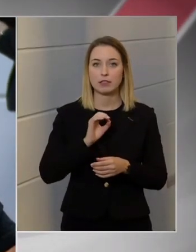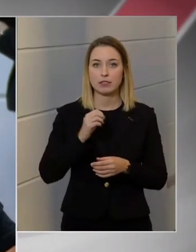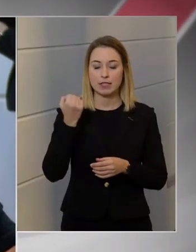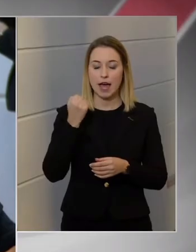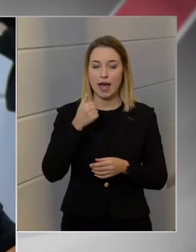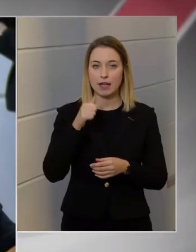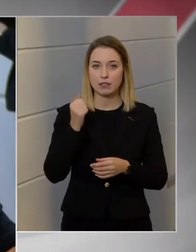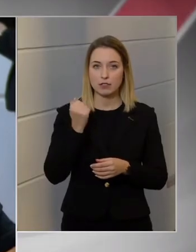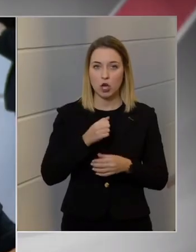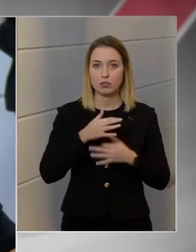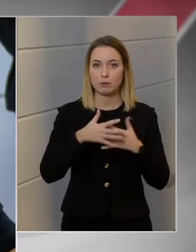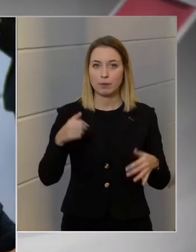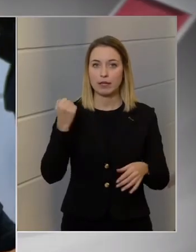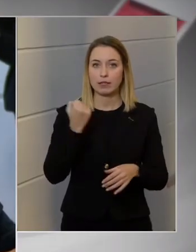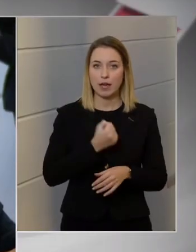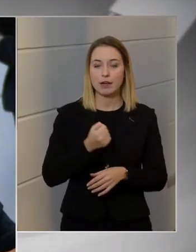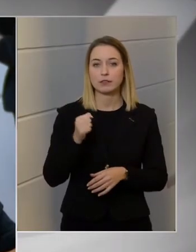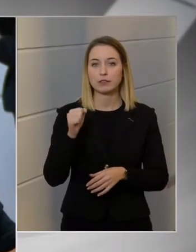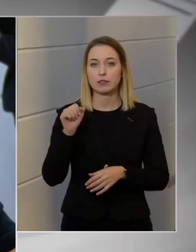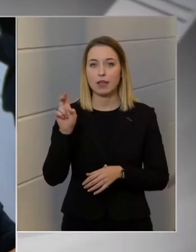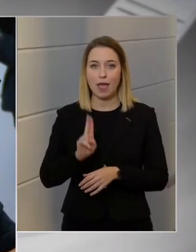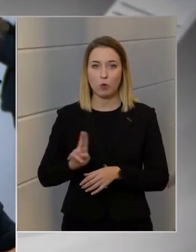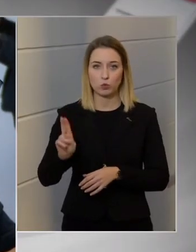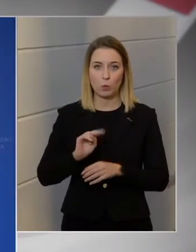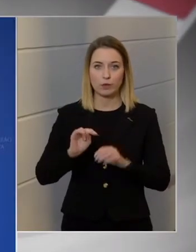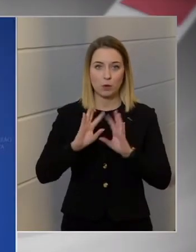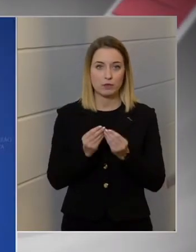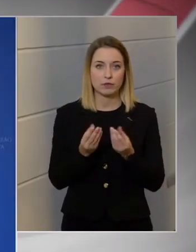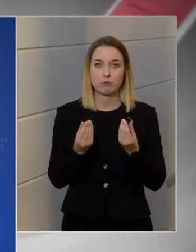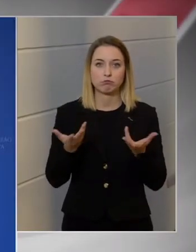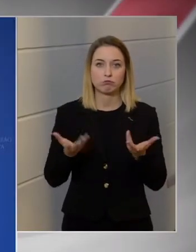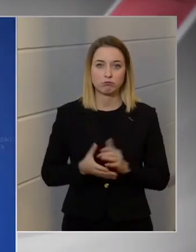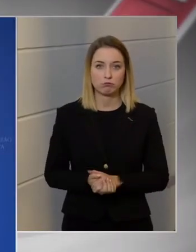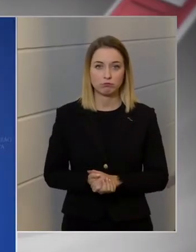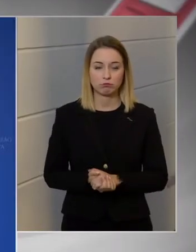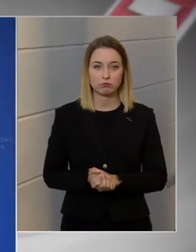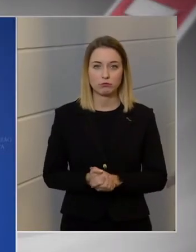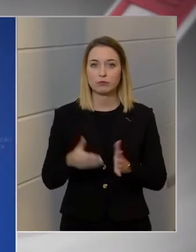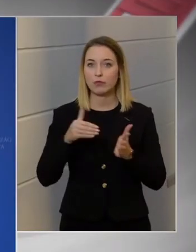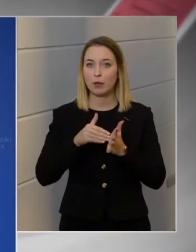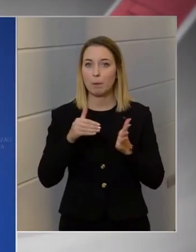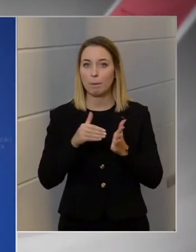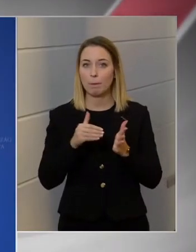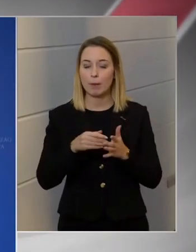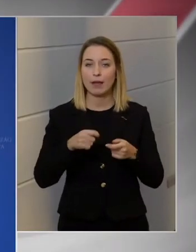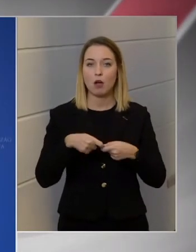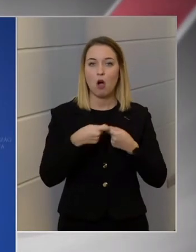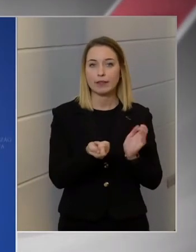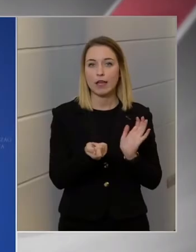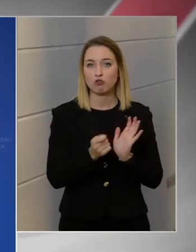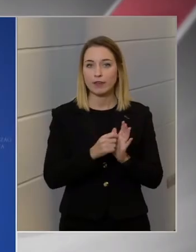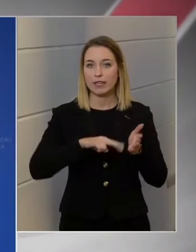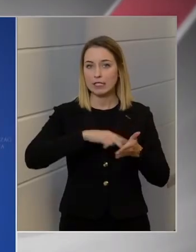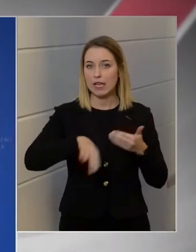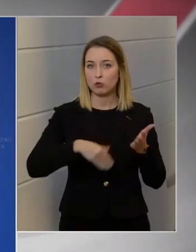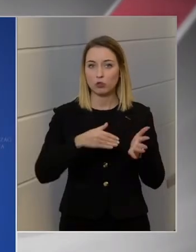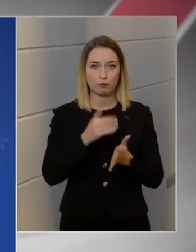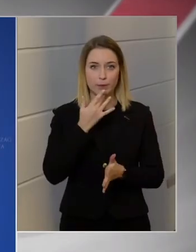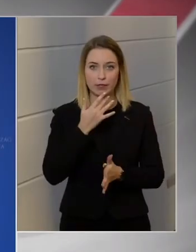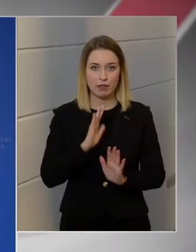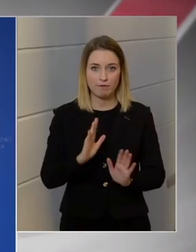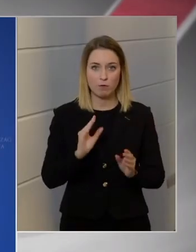eurónyi összeg, az mennyire helytálló? Még nem kötöttük majd az adásvételi szerződést, ezért